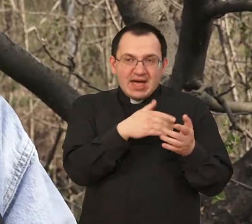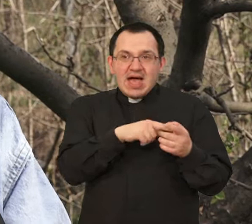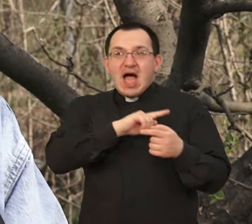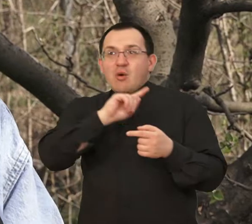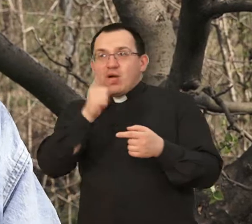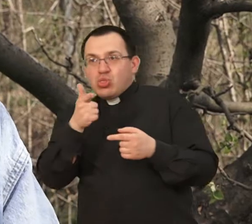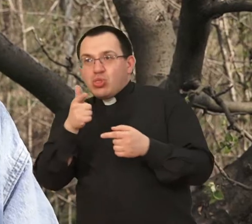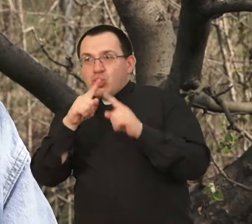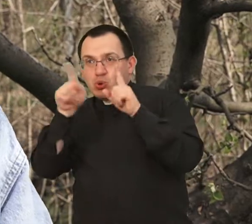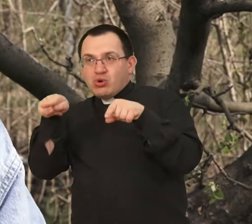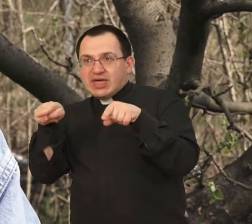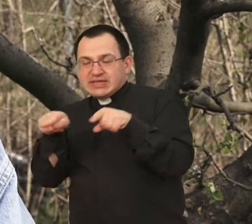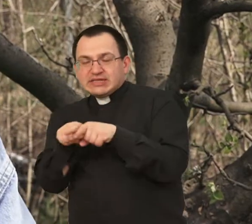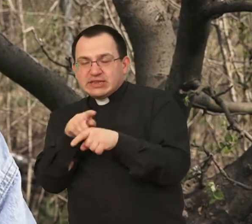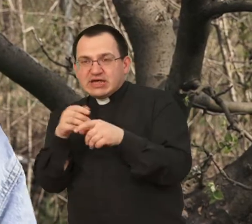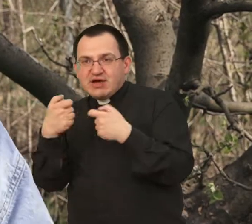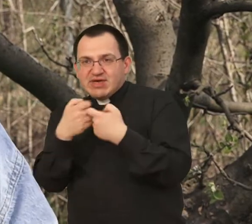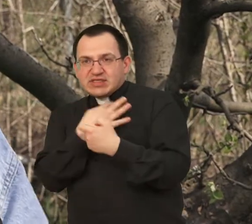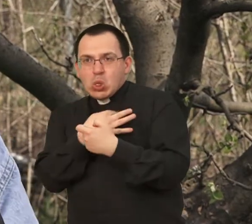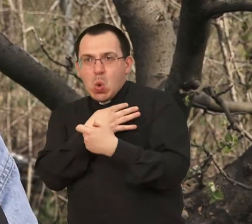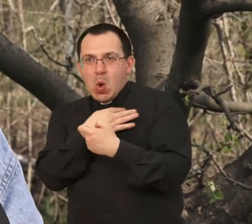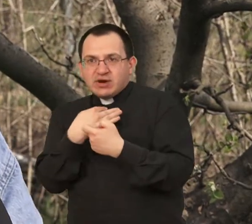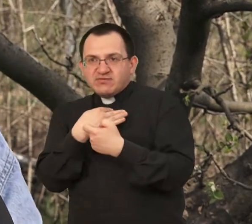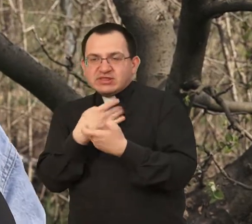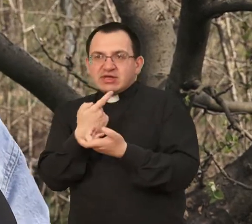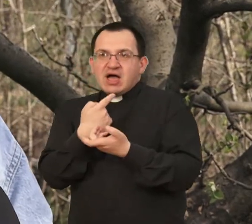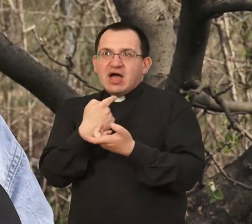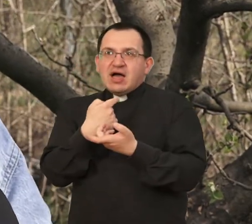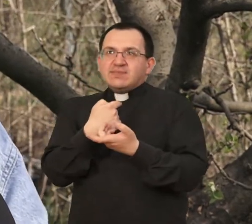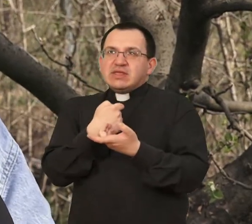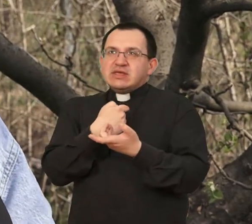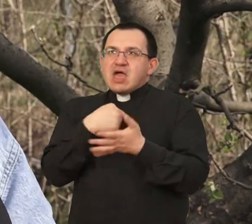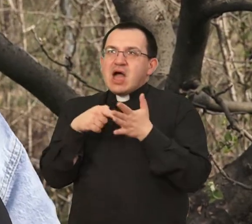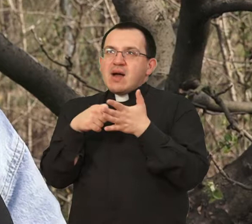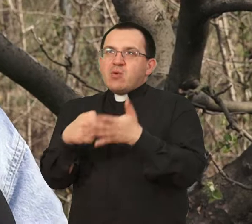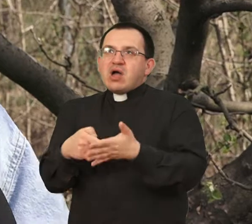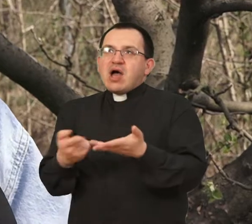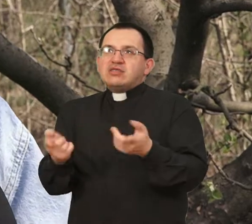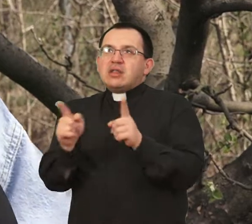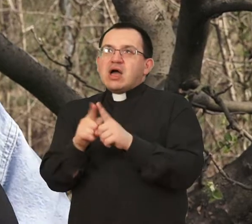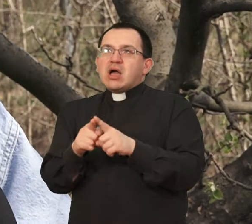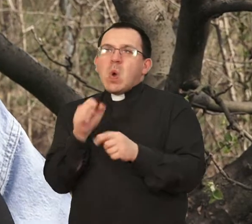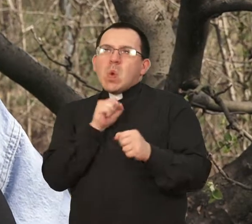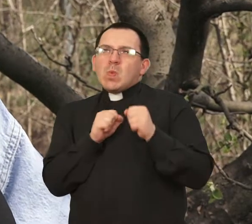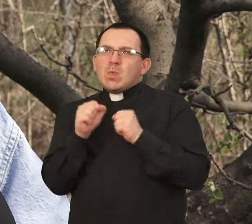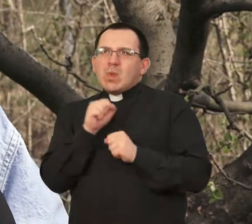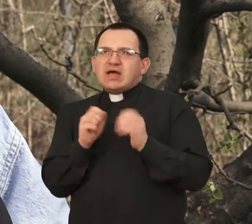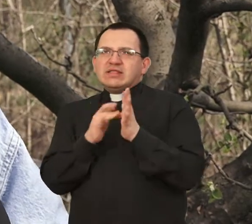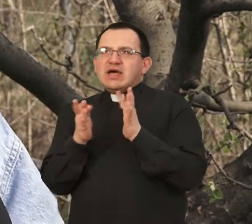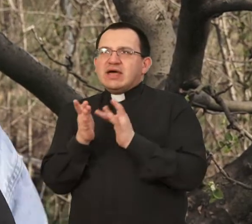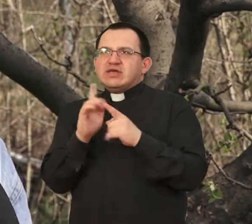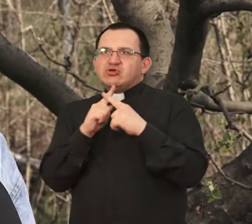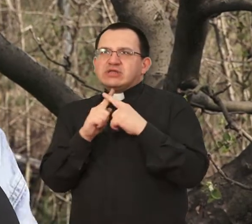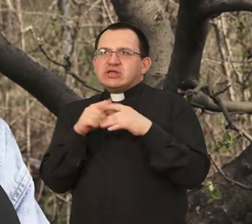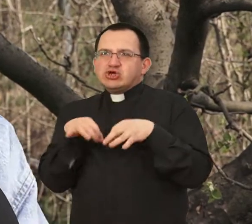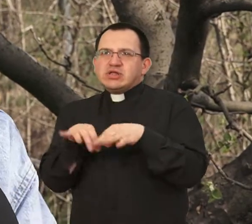slike koje su posvećene u domovini, nekako sam te slike prikazala kroz Isusov križni put. Znači,